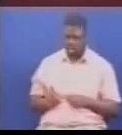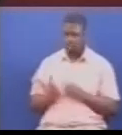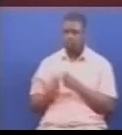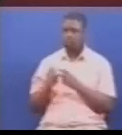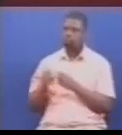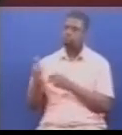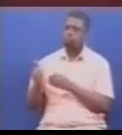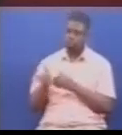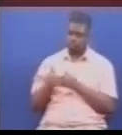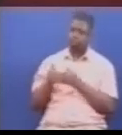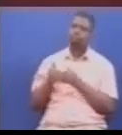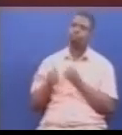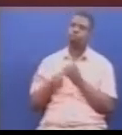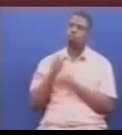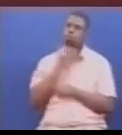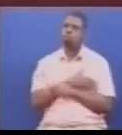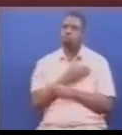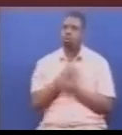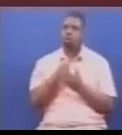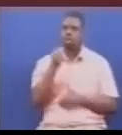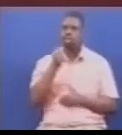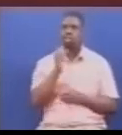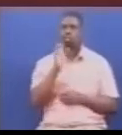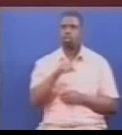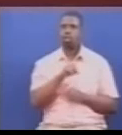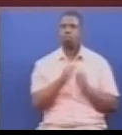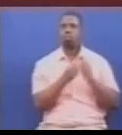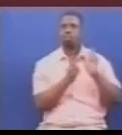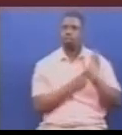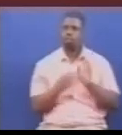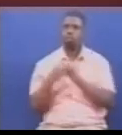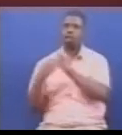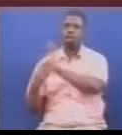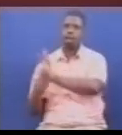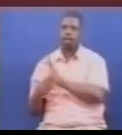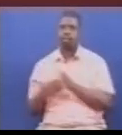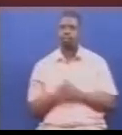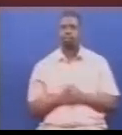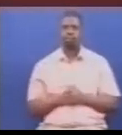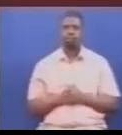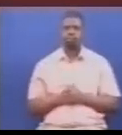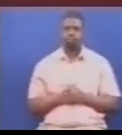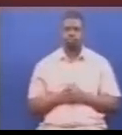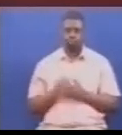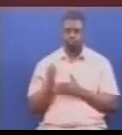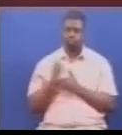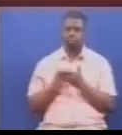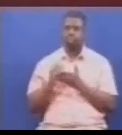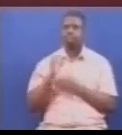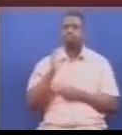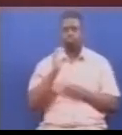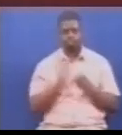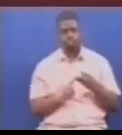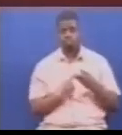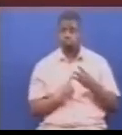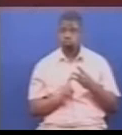wananchi kwa budget ya mwaka wafeza elfu mbili na kumina saba elfu mbili na kumina nane. Sehembe, mwishmiwa speaker,